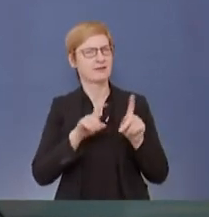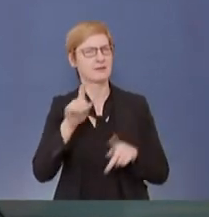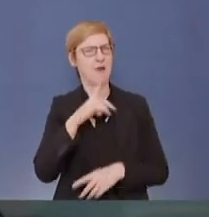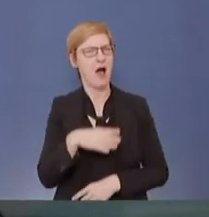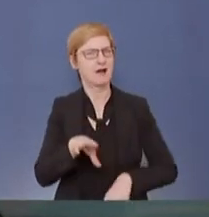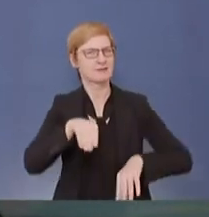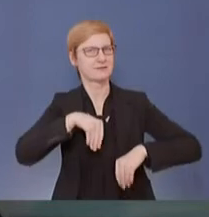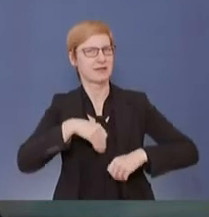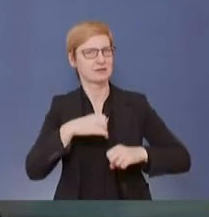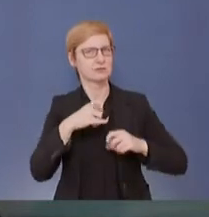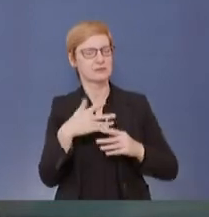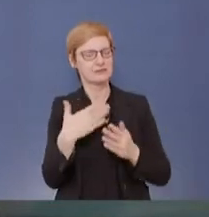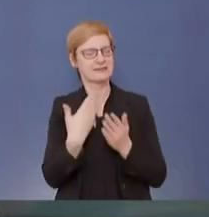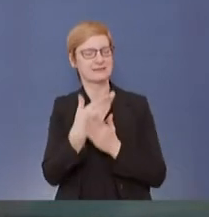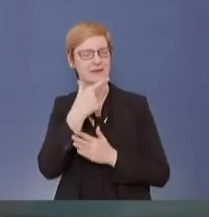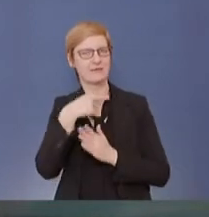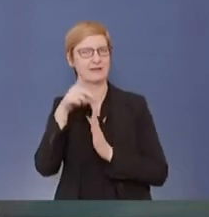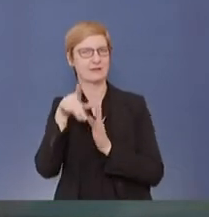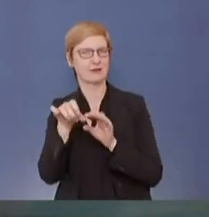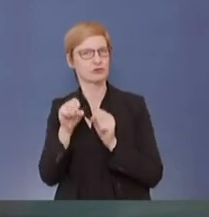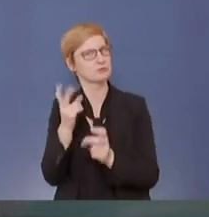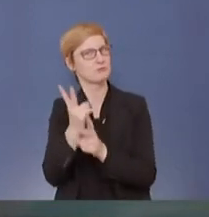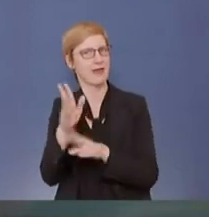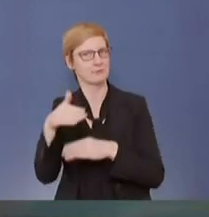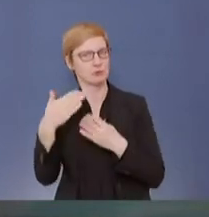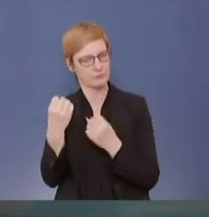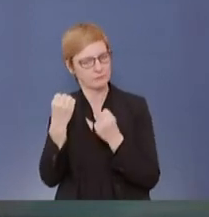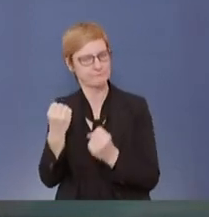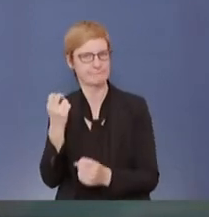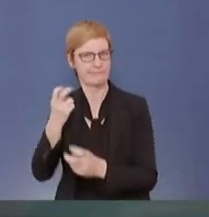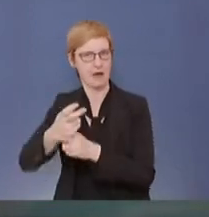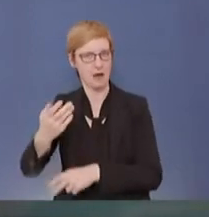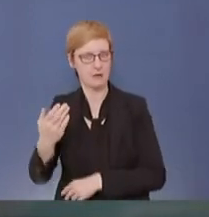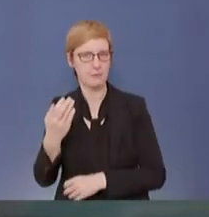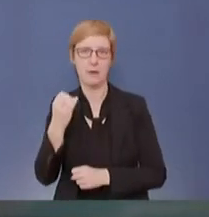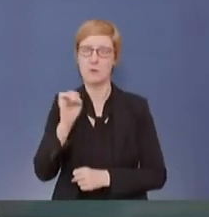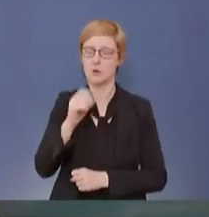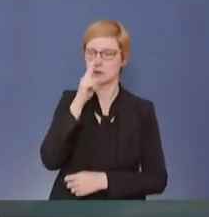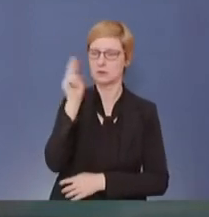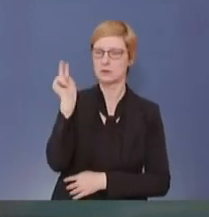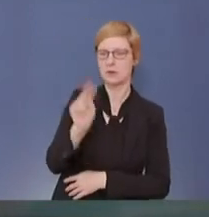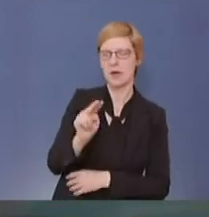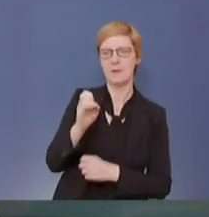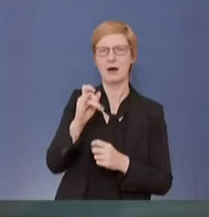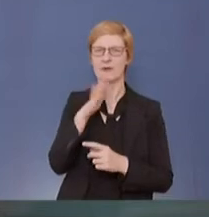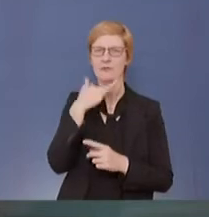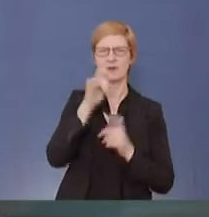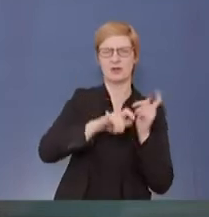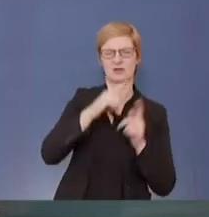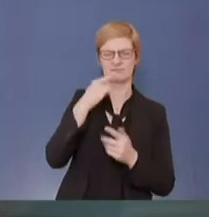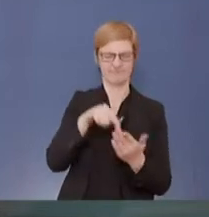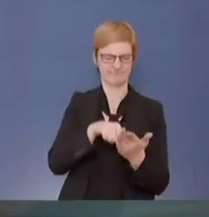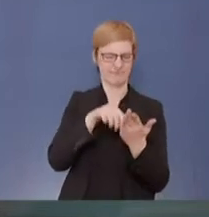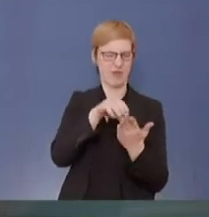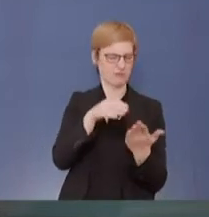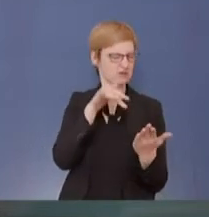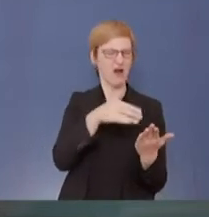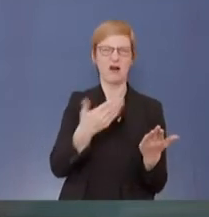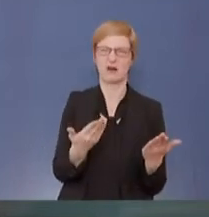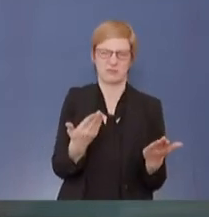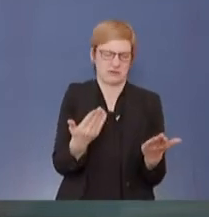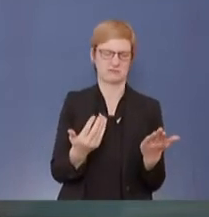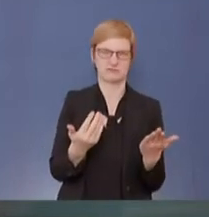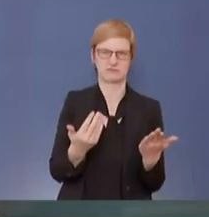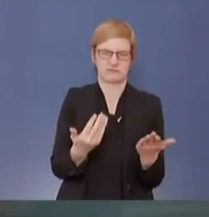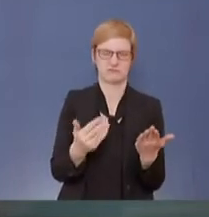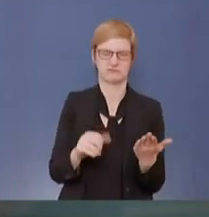da keine Abstriche machen kann, kann man ja durchaus auch sagen, viele Leute sehen die App einfach nicht als wirksam genug und nutzen sie deswegen